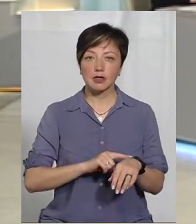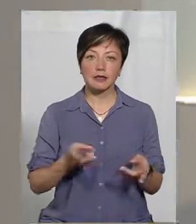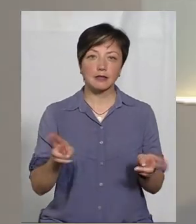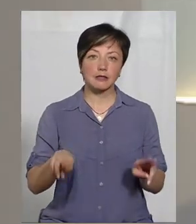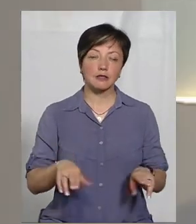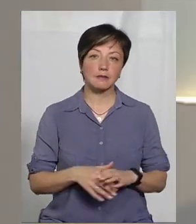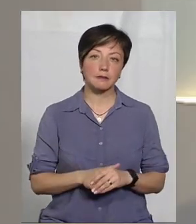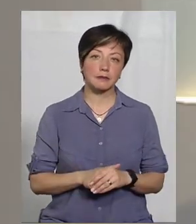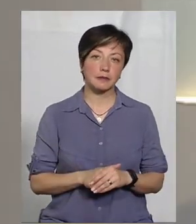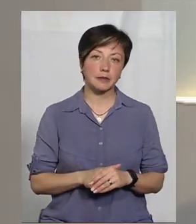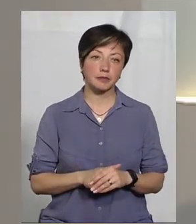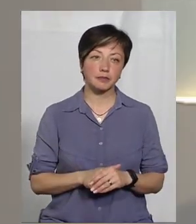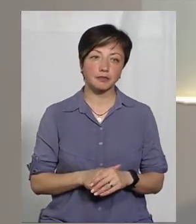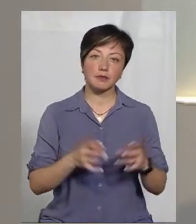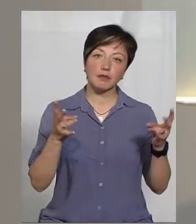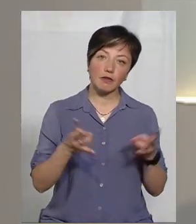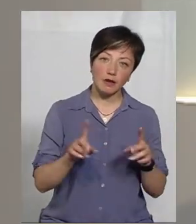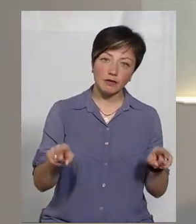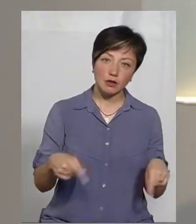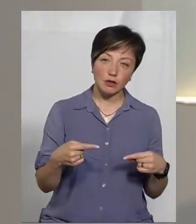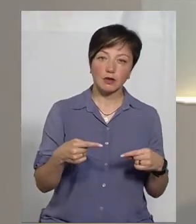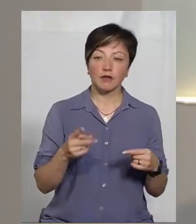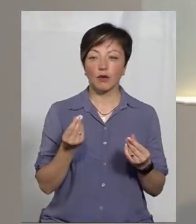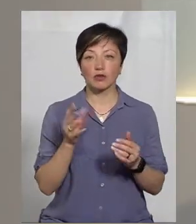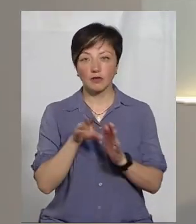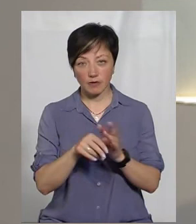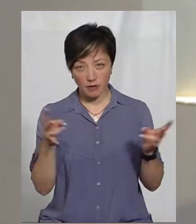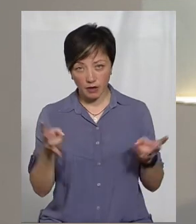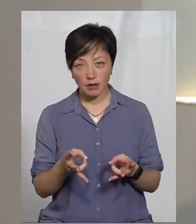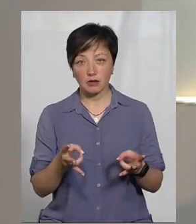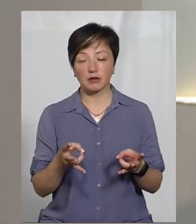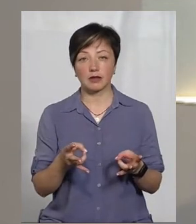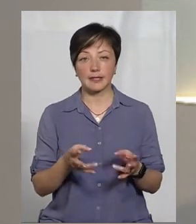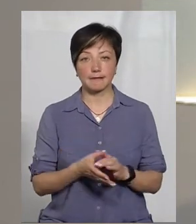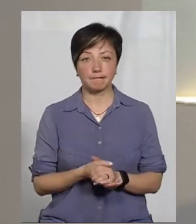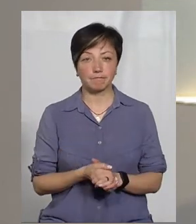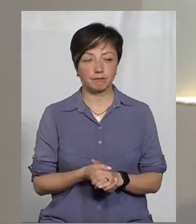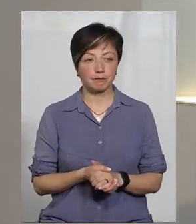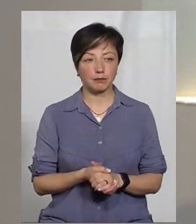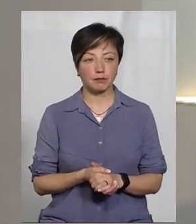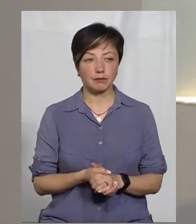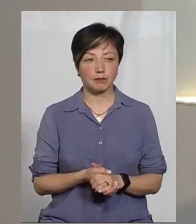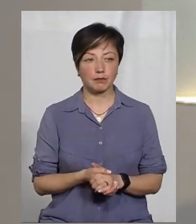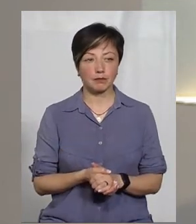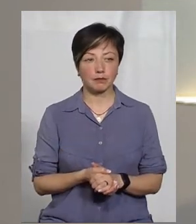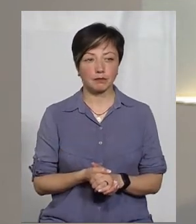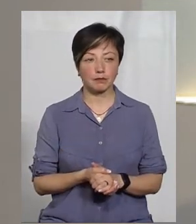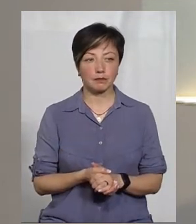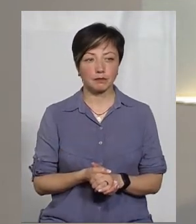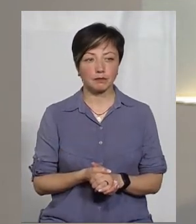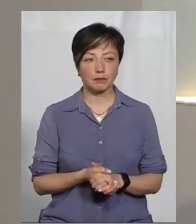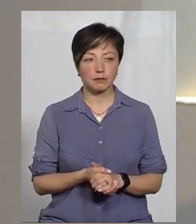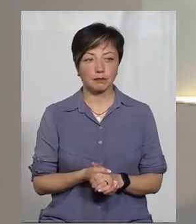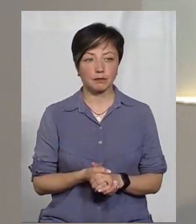часу, залишилось до завершення. Варто відновлювати, варто вкладати кошти в відновлення цієї пам'ятки?